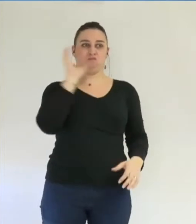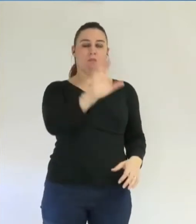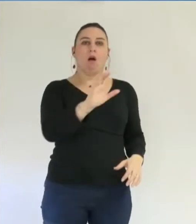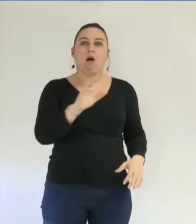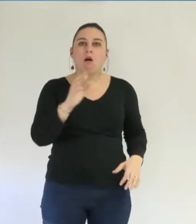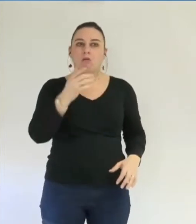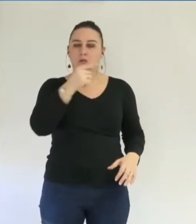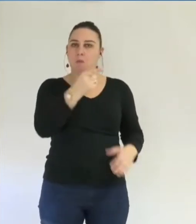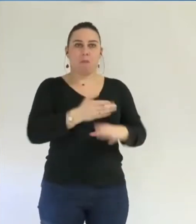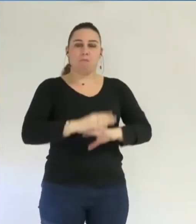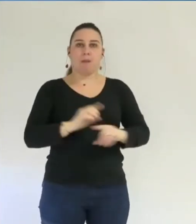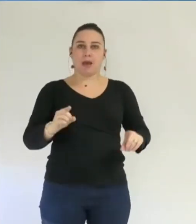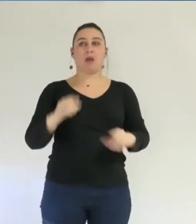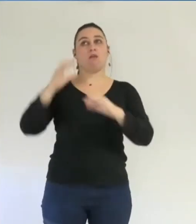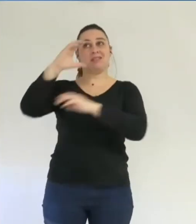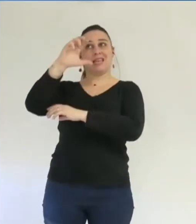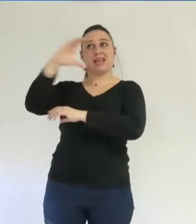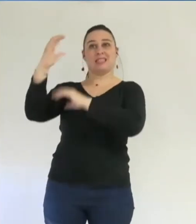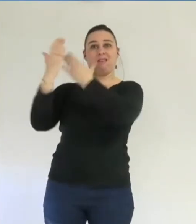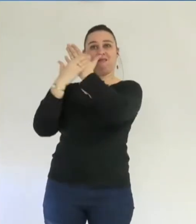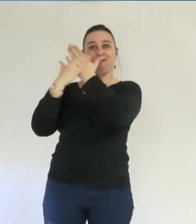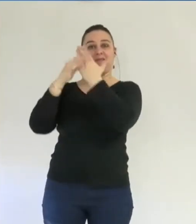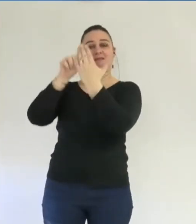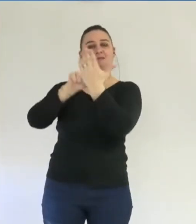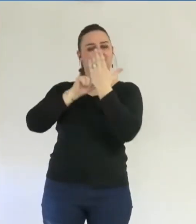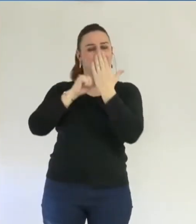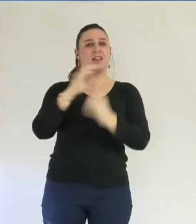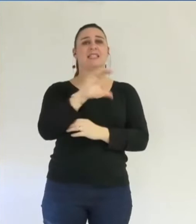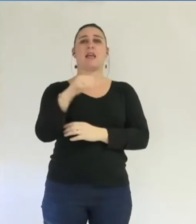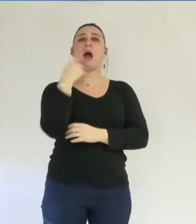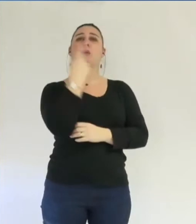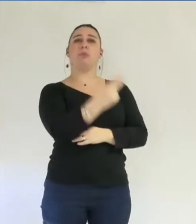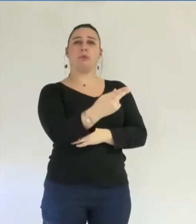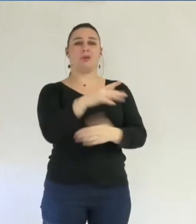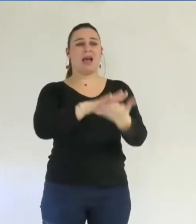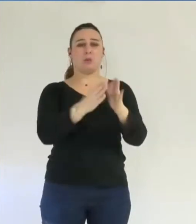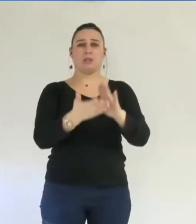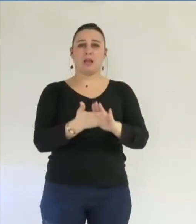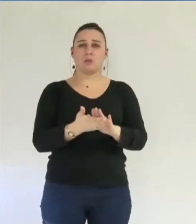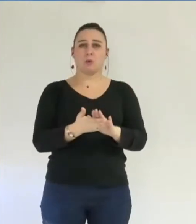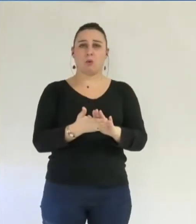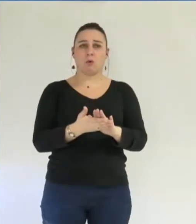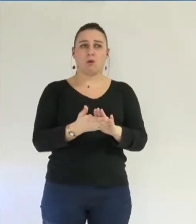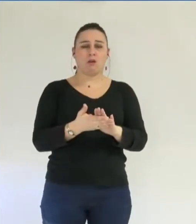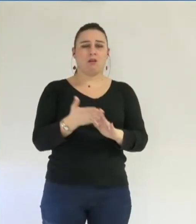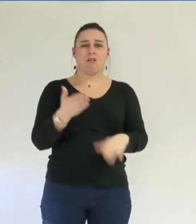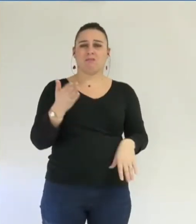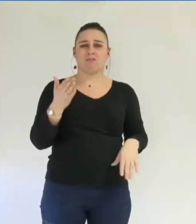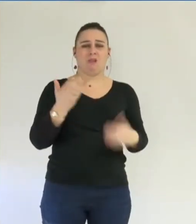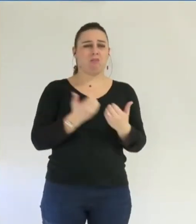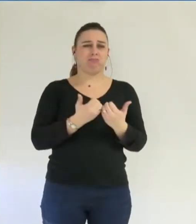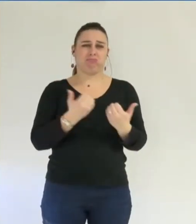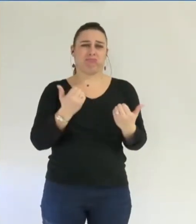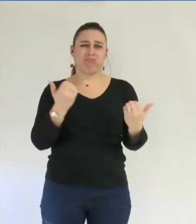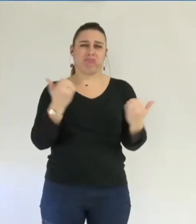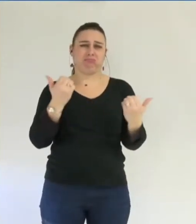des comptes était évocateur sur ce point, puisqu'il précise que le chiffre d'affaires de l'association concernée était sans commune mesure avec